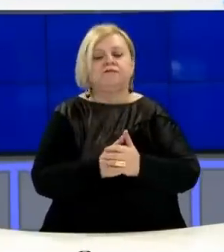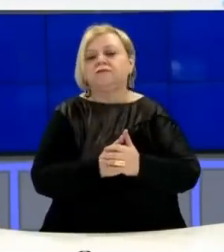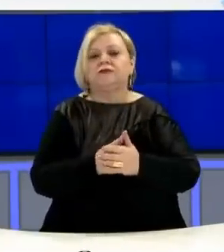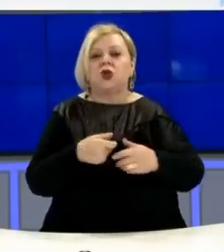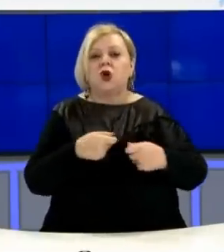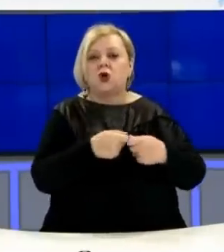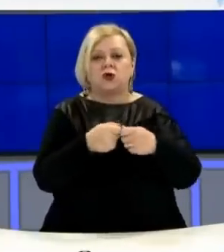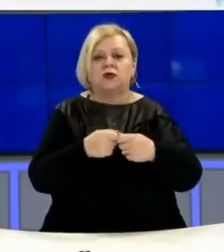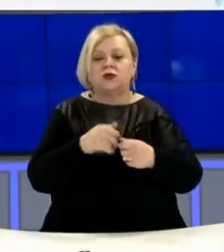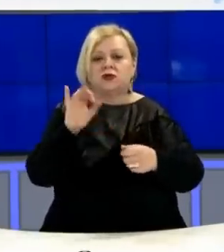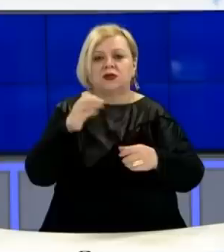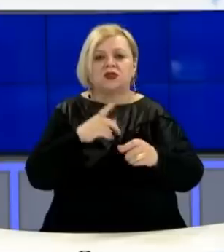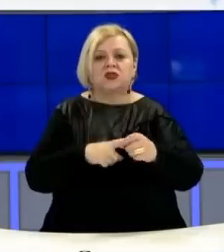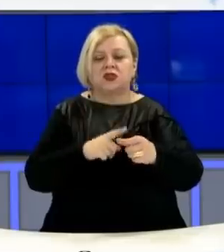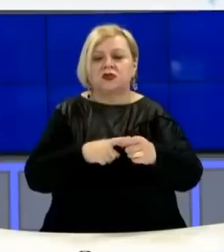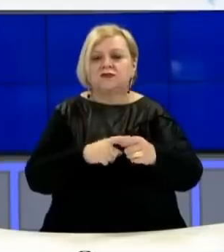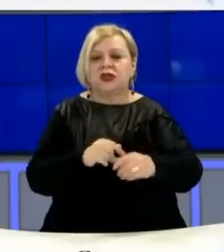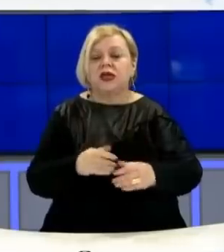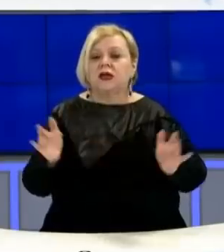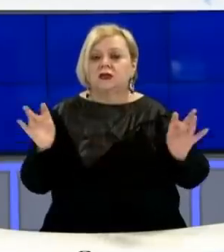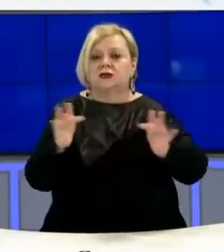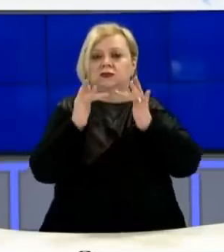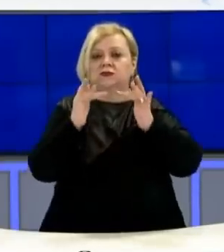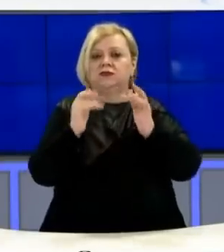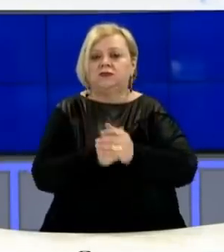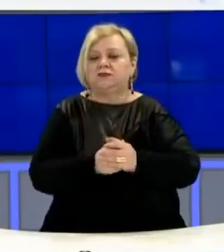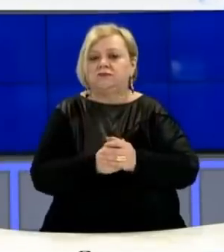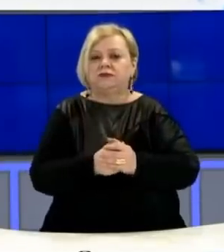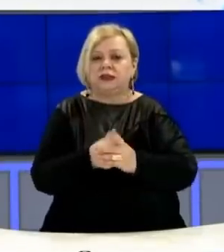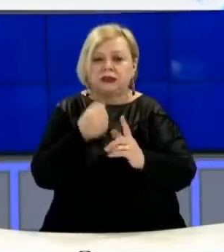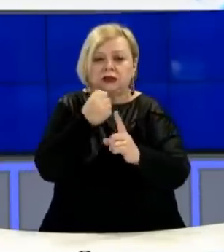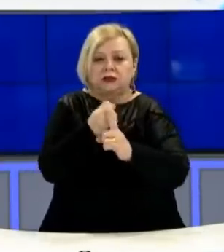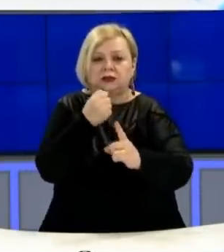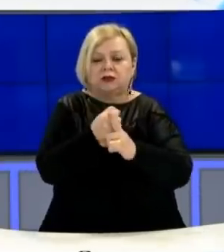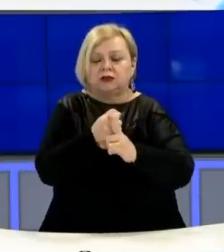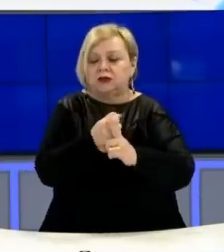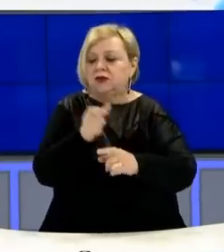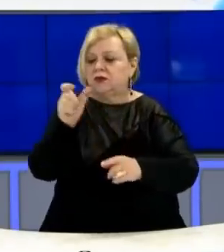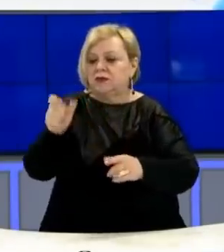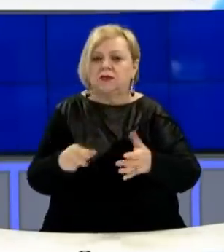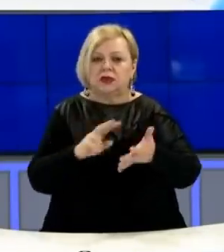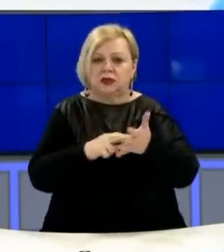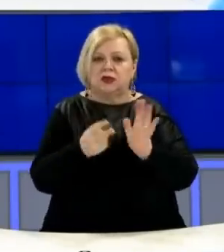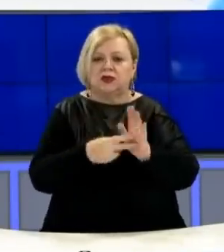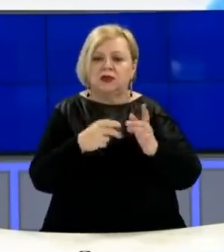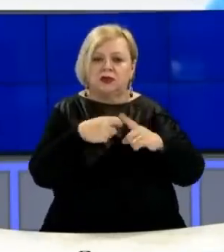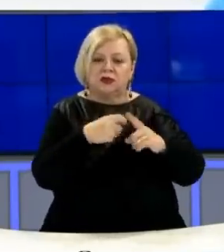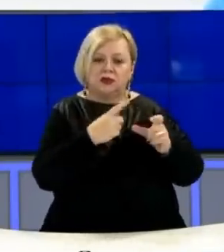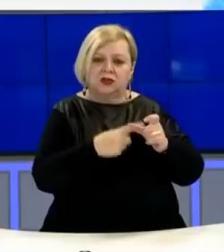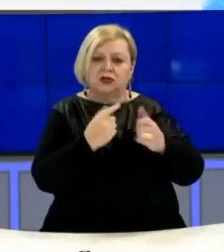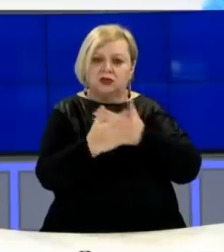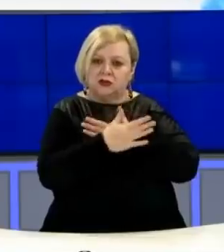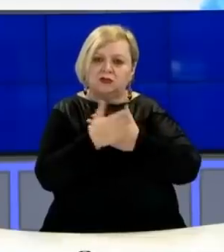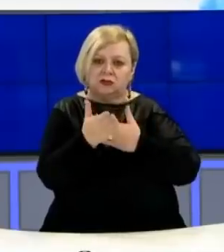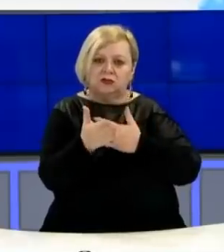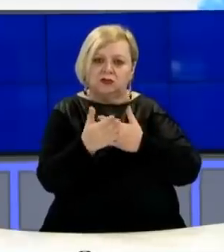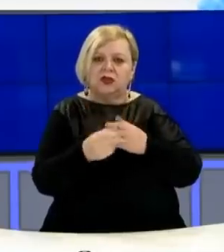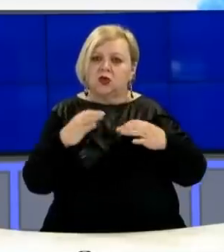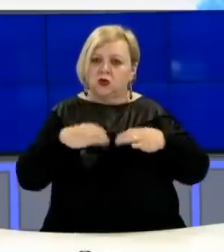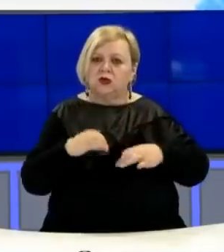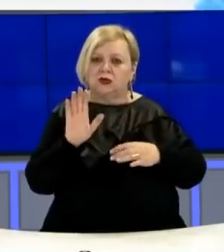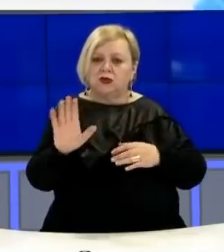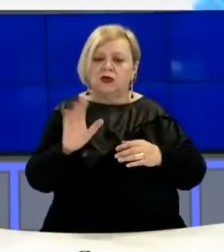Veprim, në një konferencë për media, ka kritikuar edhe presionin e partive politike, nda i KCZ-ës, dhe kryetarës ësaj, Valdetit Dara.